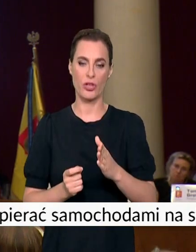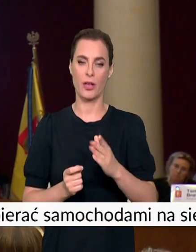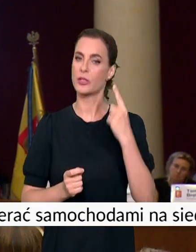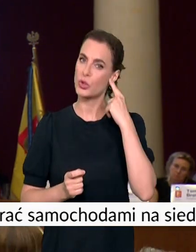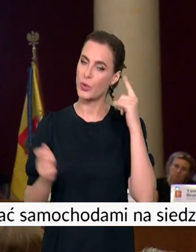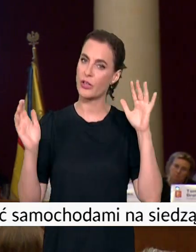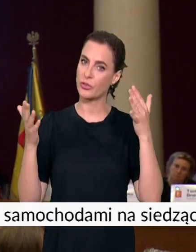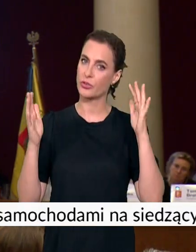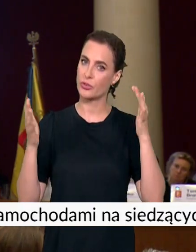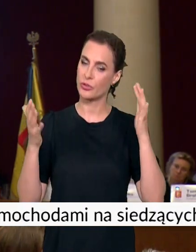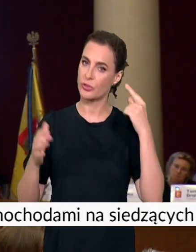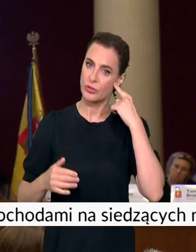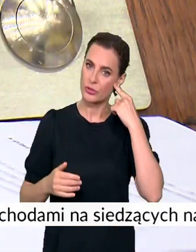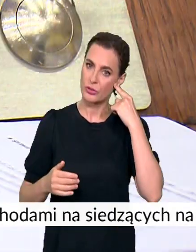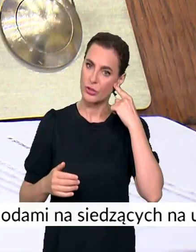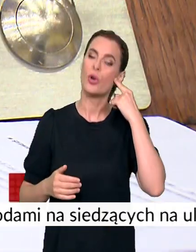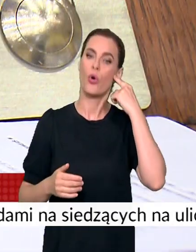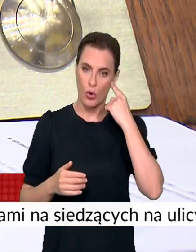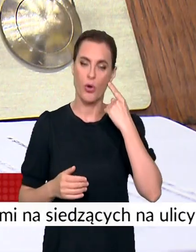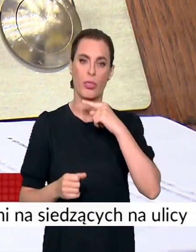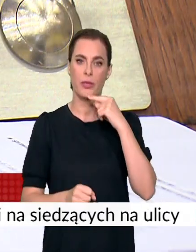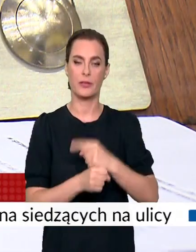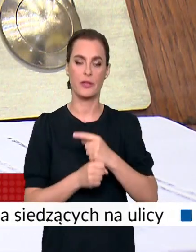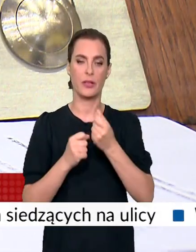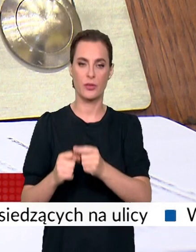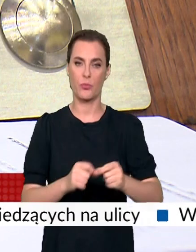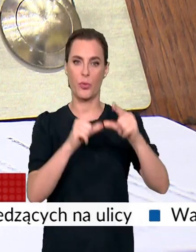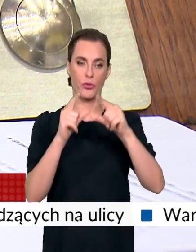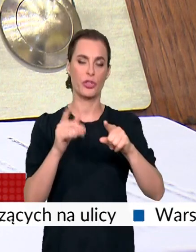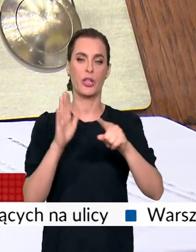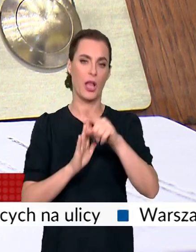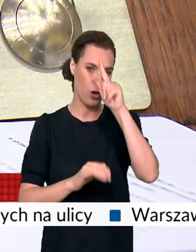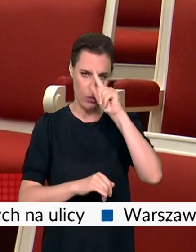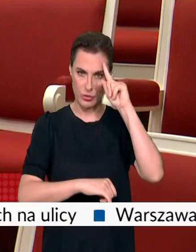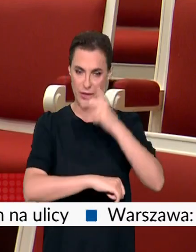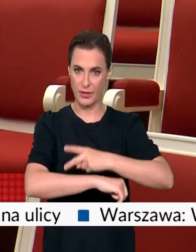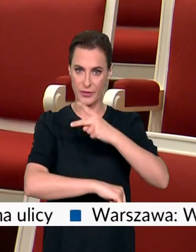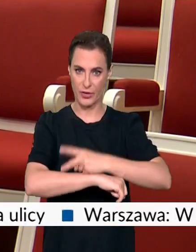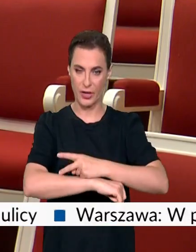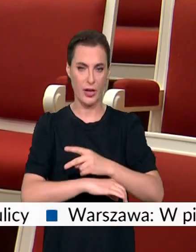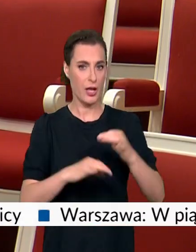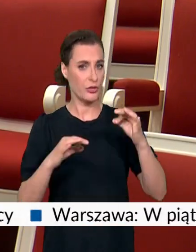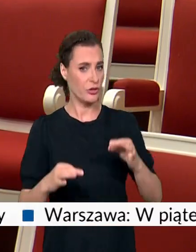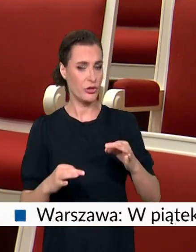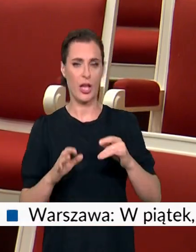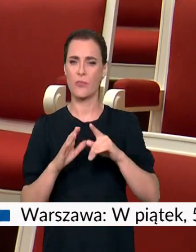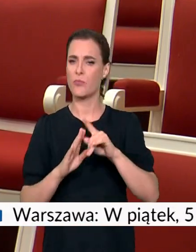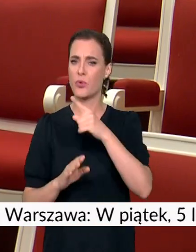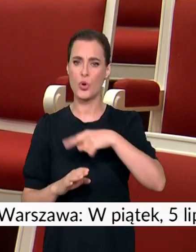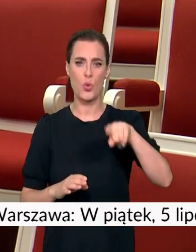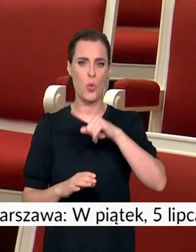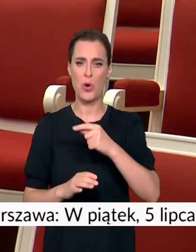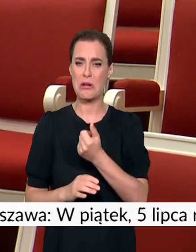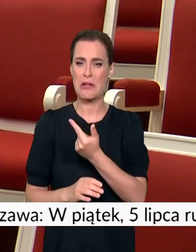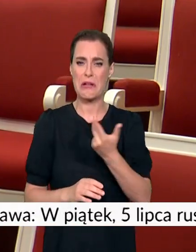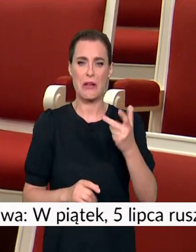To właśnie w tym momencie radni zdecydowali o podwyżkach dla taksówkarzy. Ale dziś wyjątkowo na sali było ich